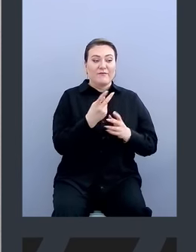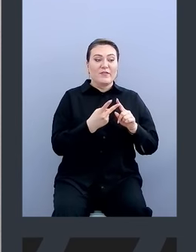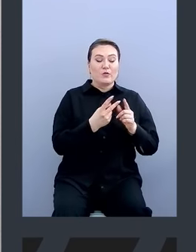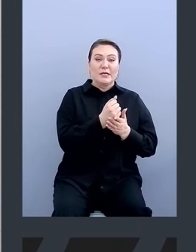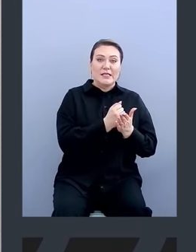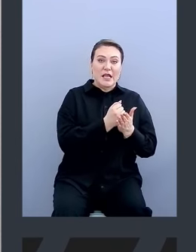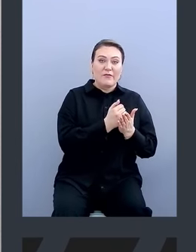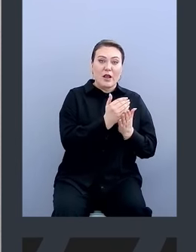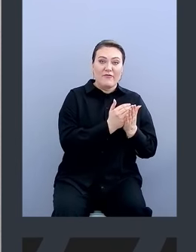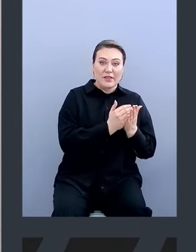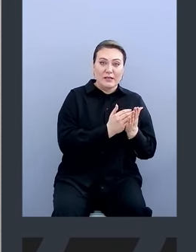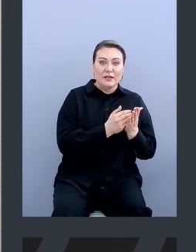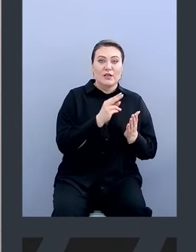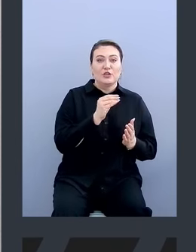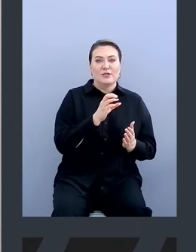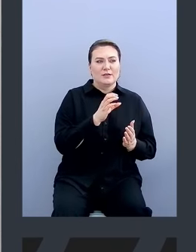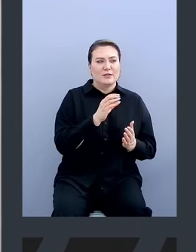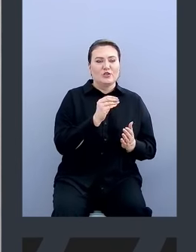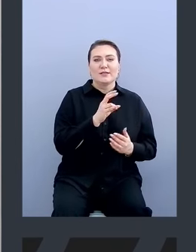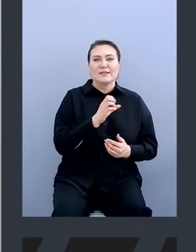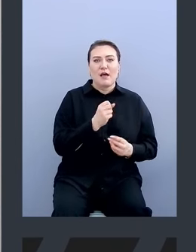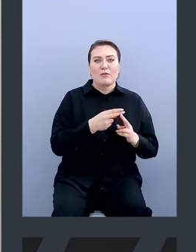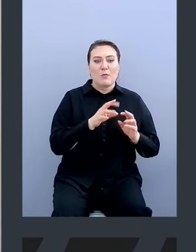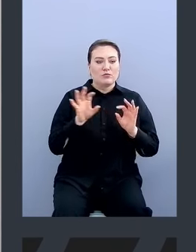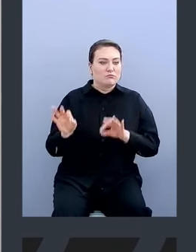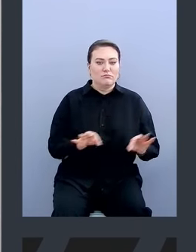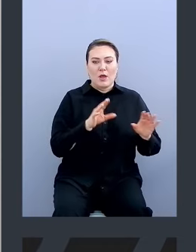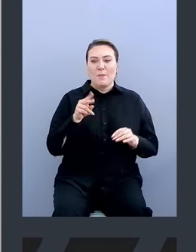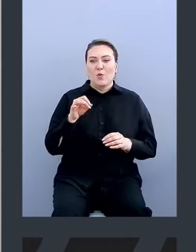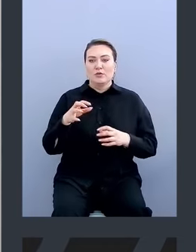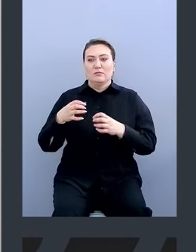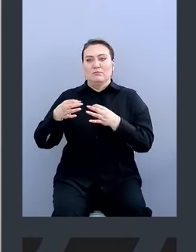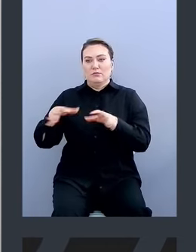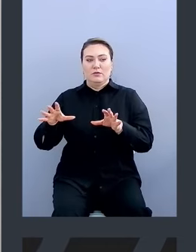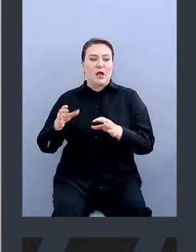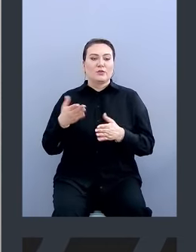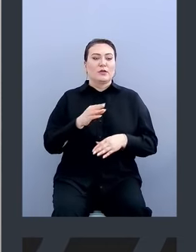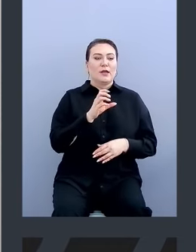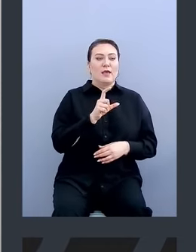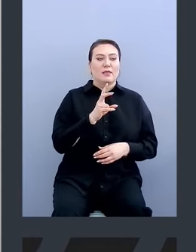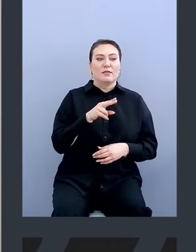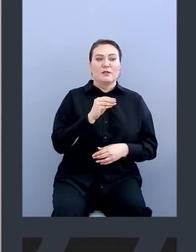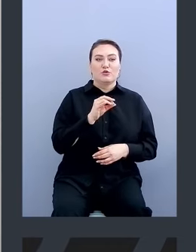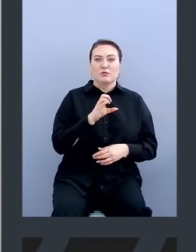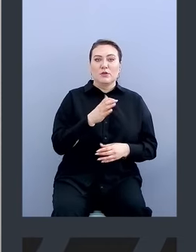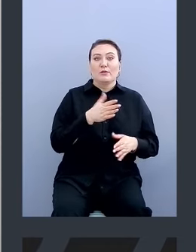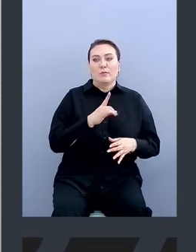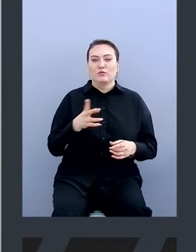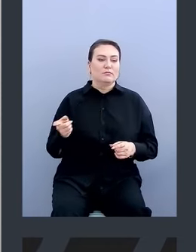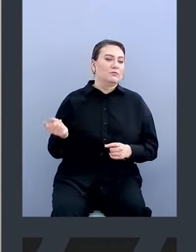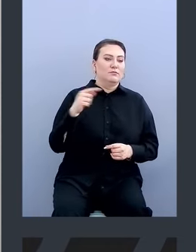конфиг Nginx, который перекидывается, просто проксия снимается, остается просто Nginx. Вот два механизма,